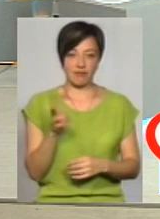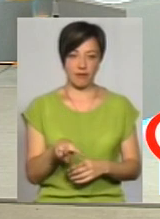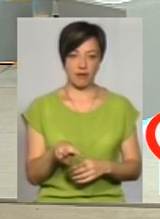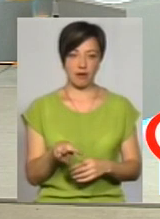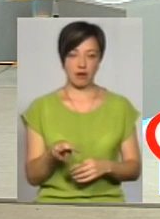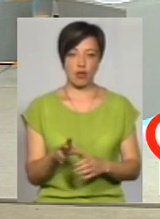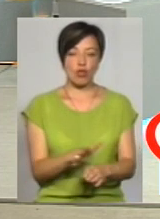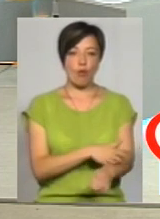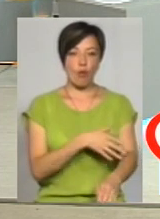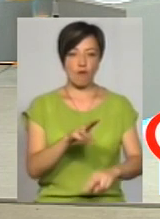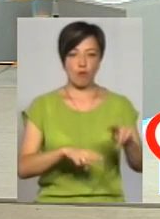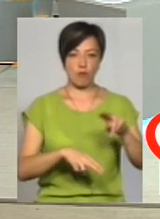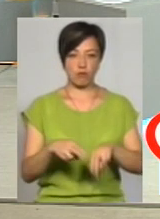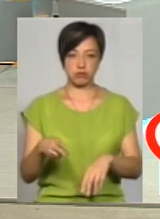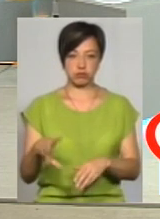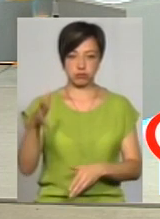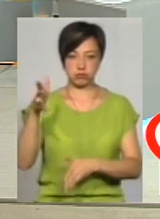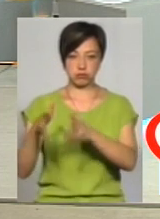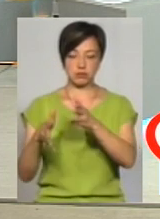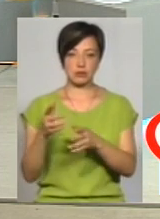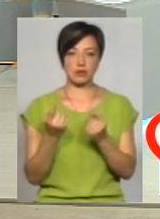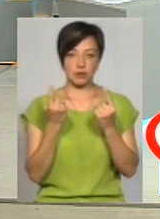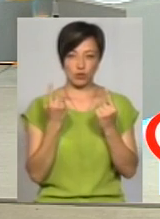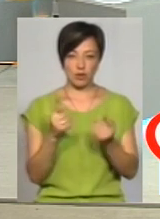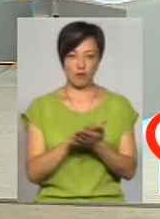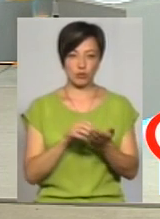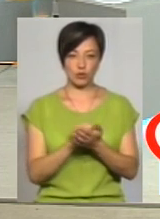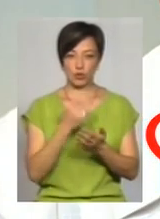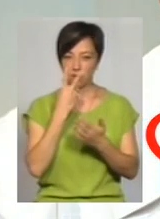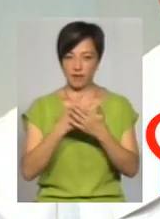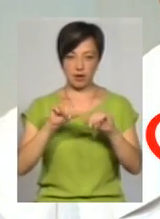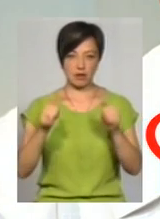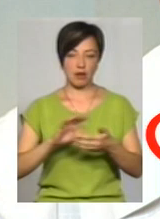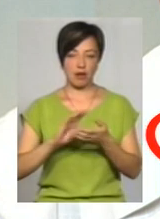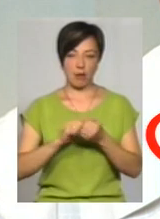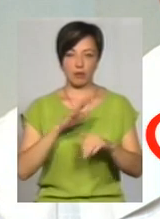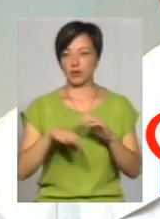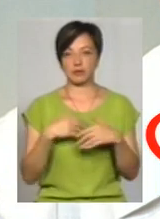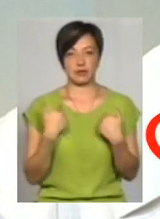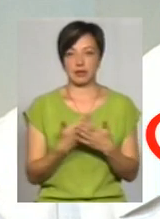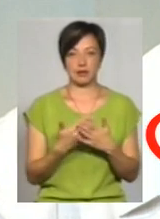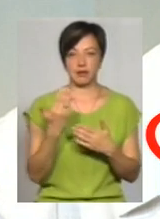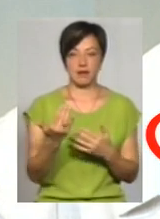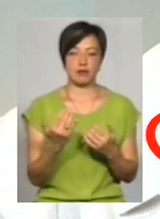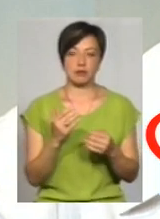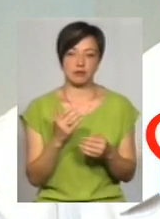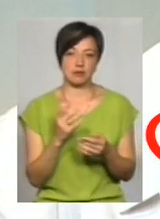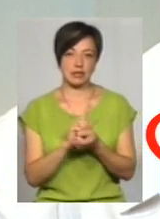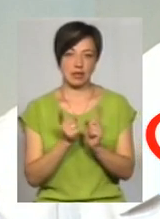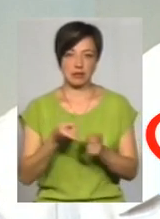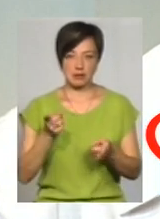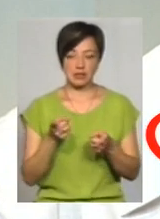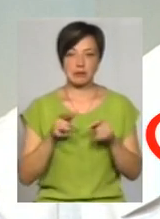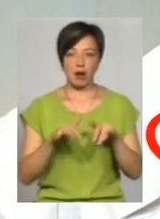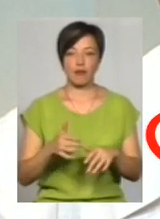довгобуди, які, на мою думку, досить суттєво обсують вигляд Калінта-Подільського. Мені, доється, для вас це повинно було б стати з правої